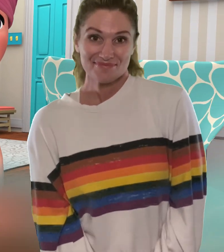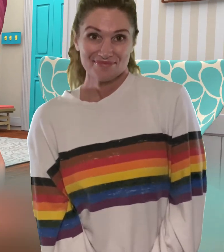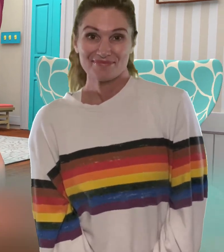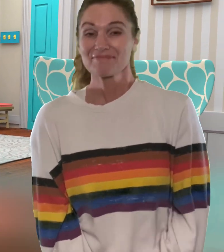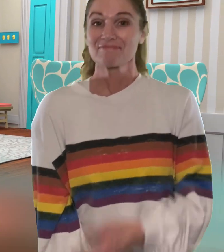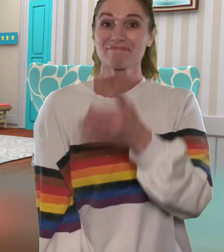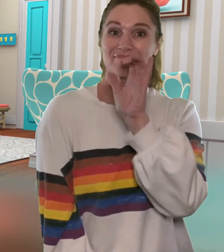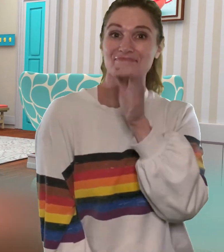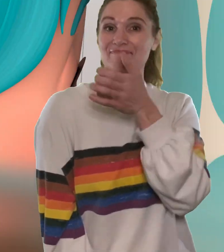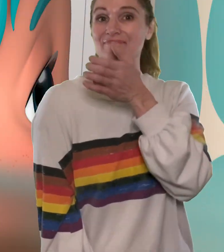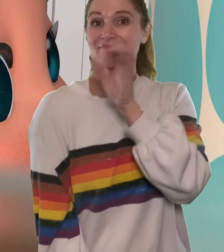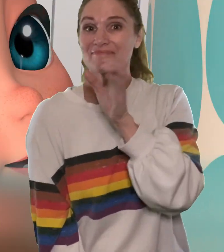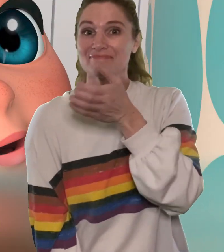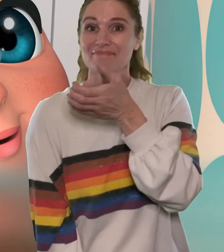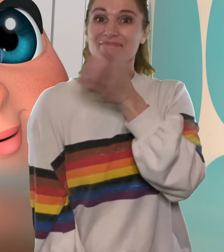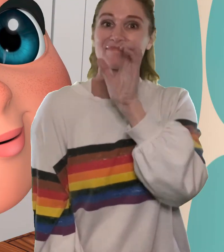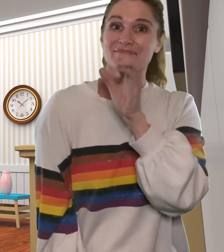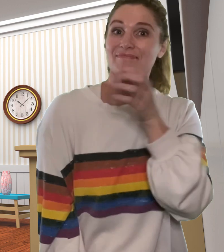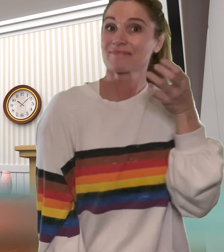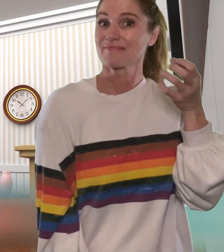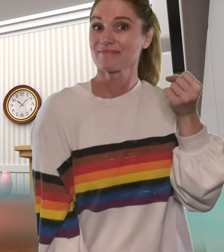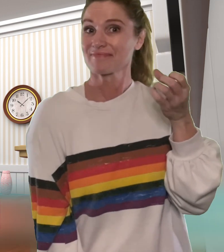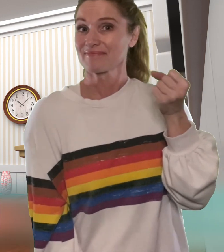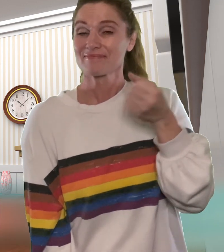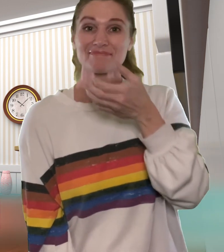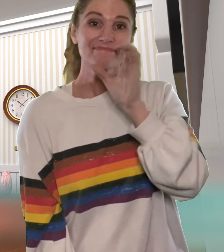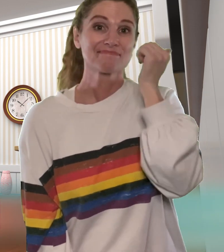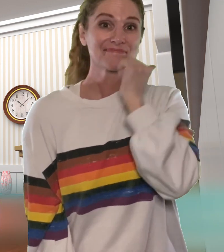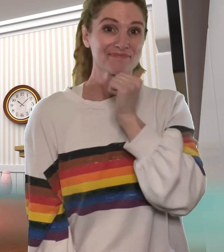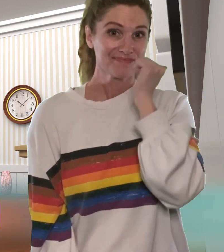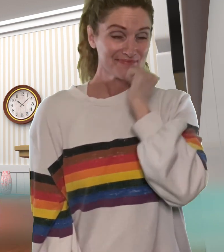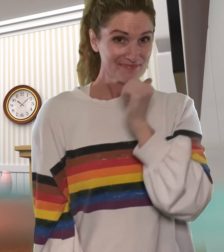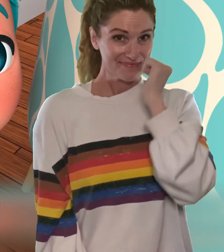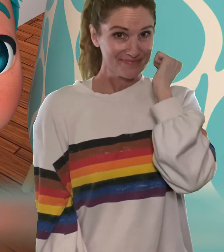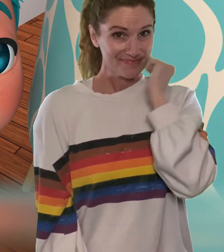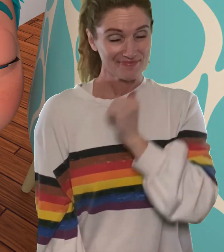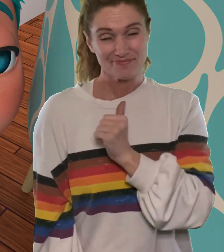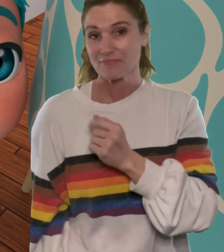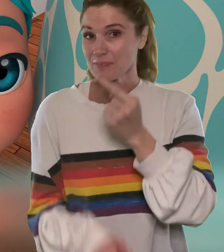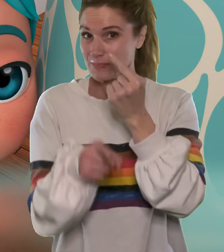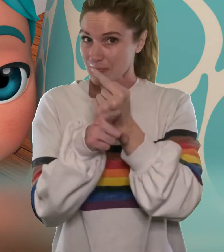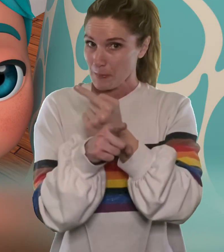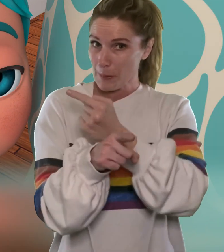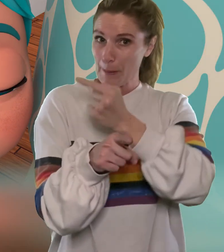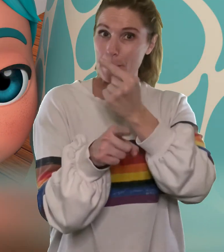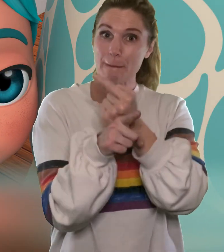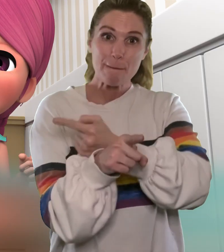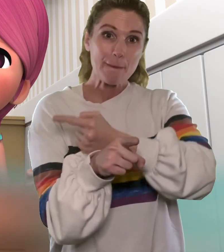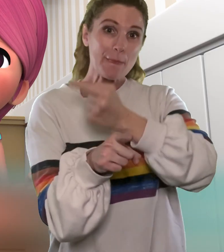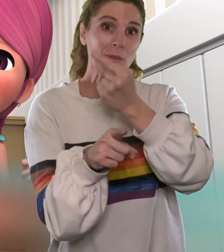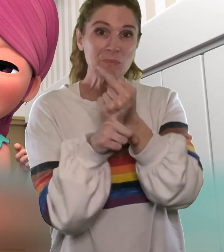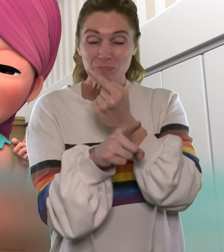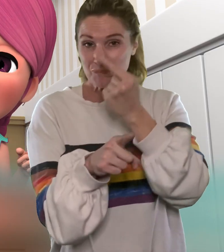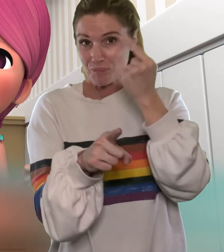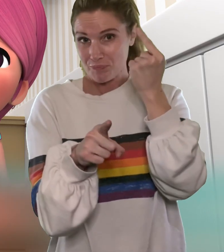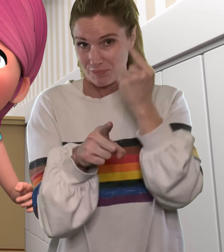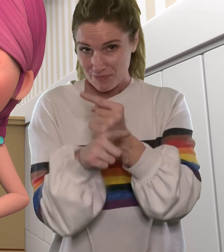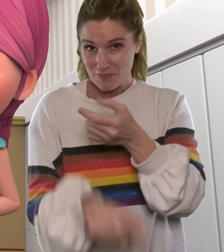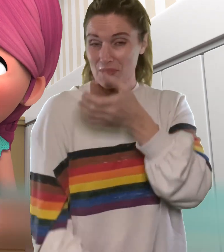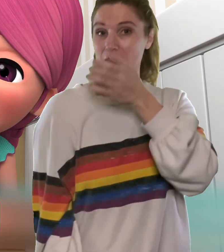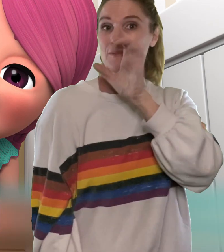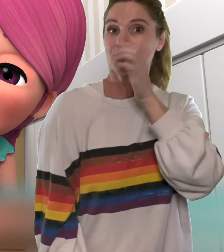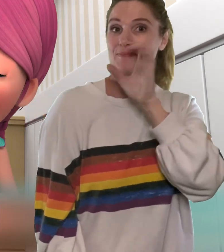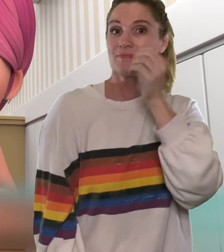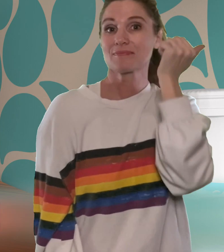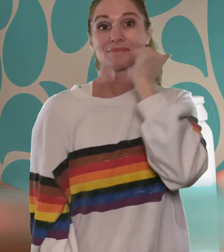Trink, trink, trink deine Milch, trink sie jeden Tag Ordentlich, ordentlich, ordentlich,